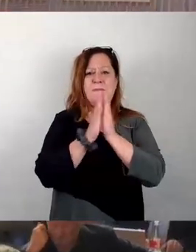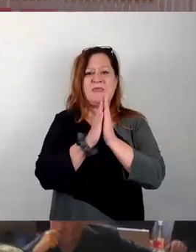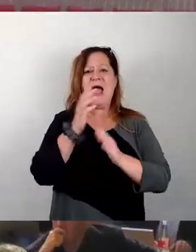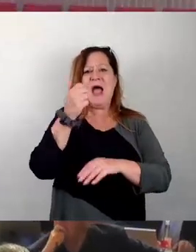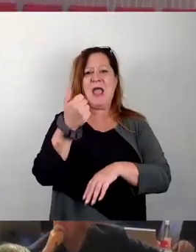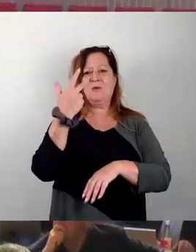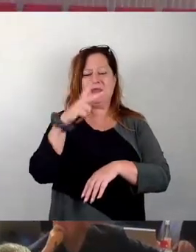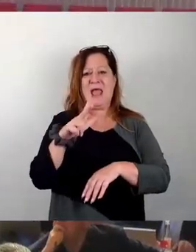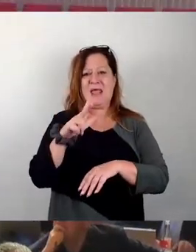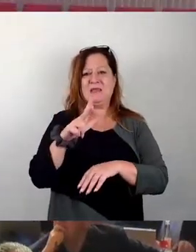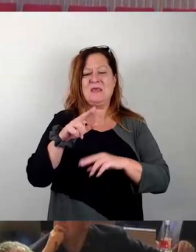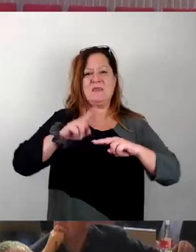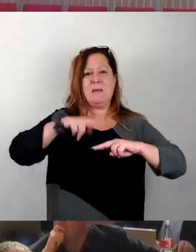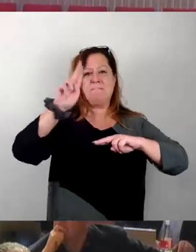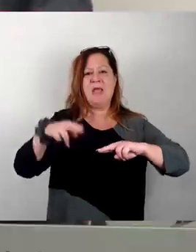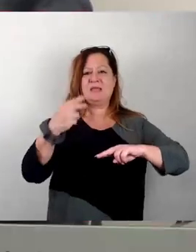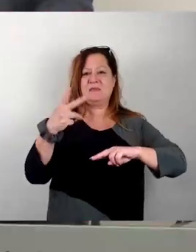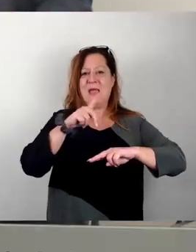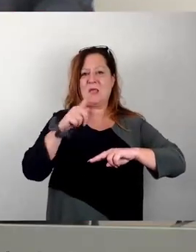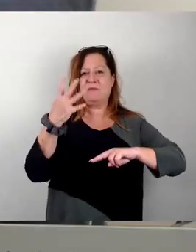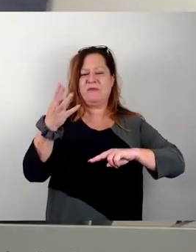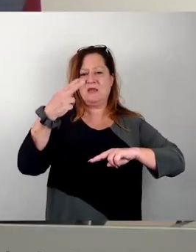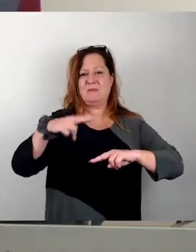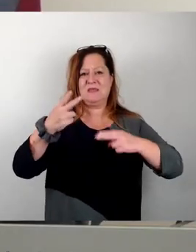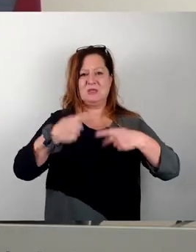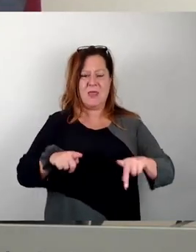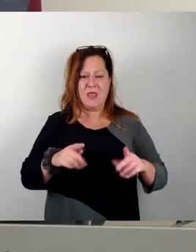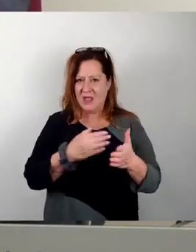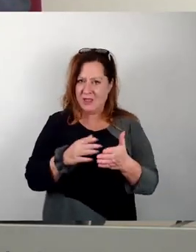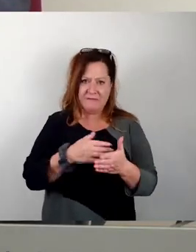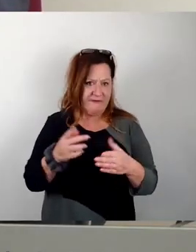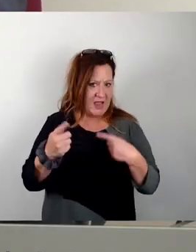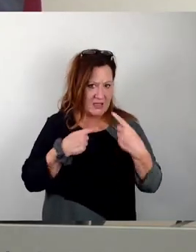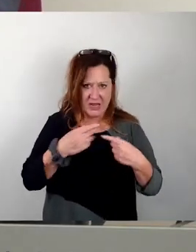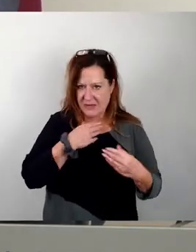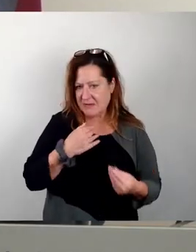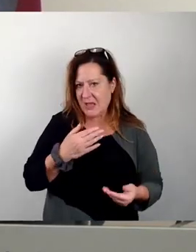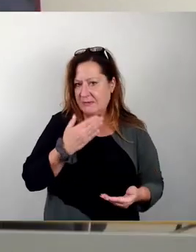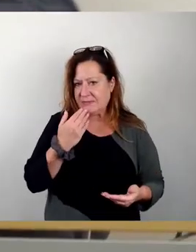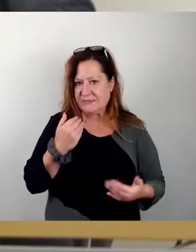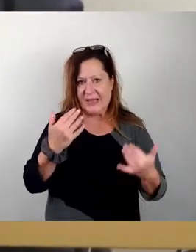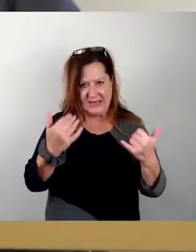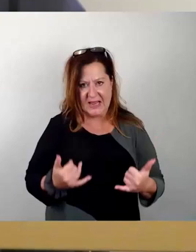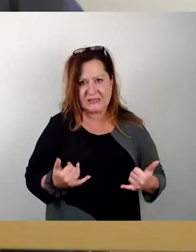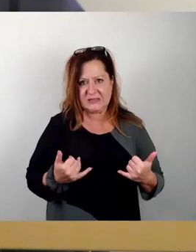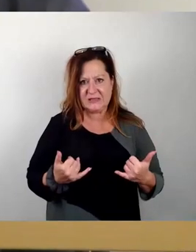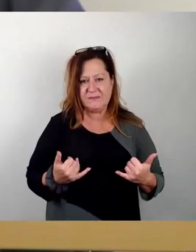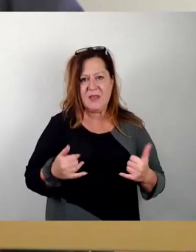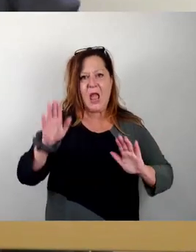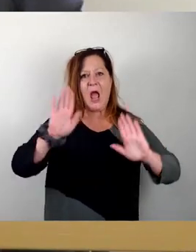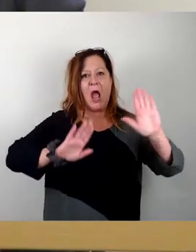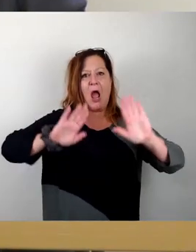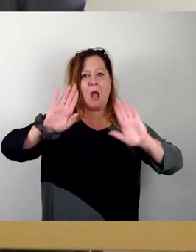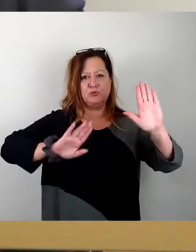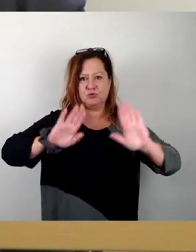Danke. Okay, weiteren Redebedarf sehe ich nicht. Da kommen wir zur Abstimmung. Ich würde